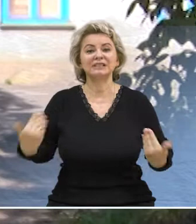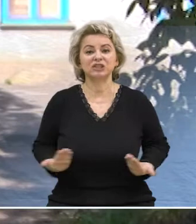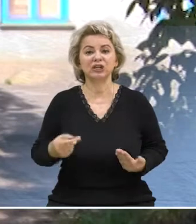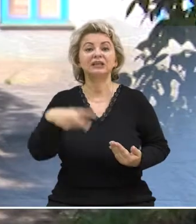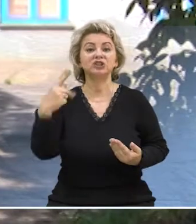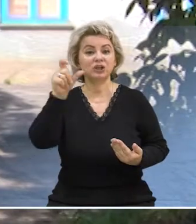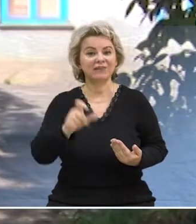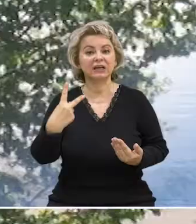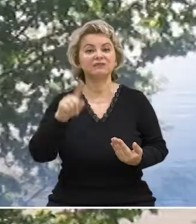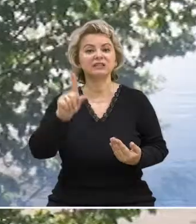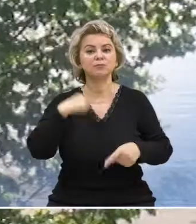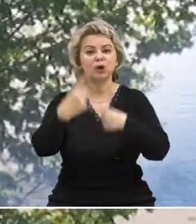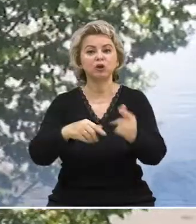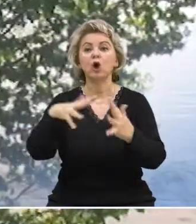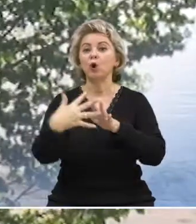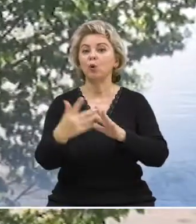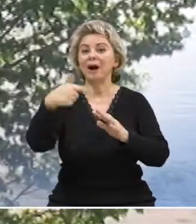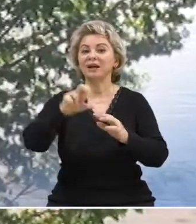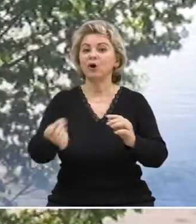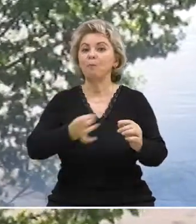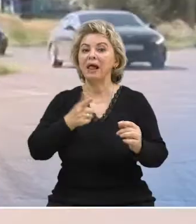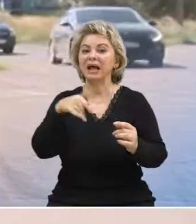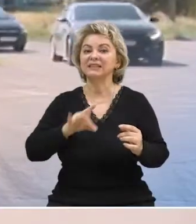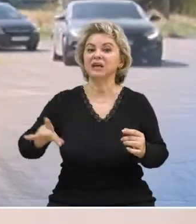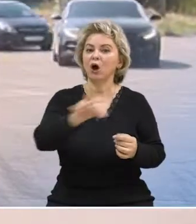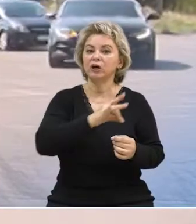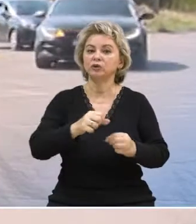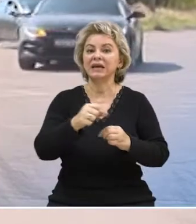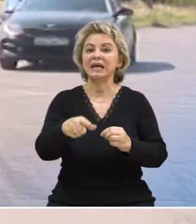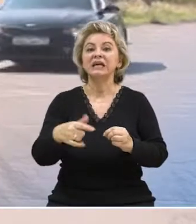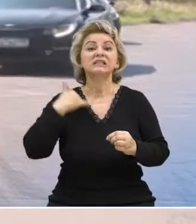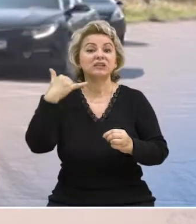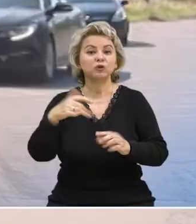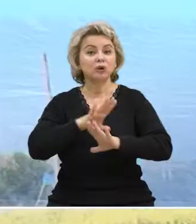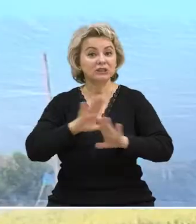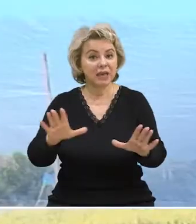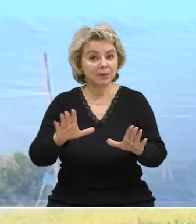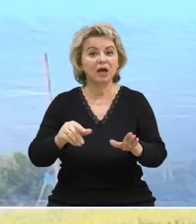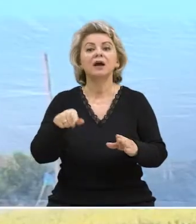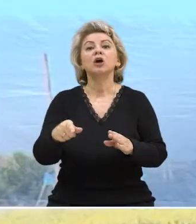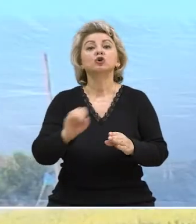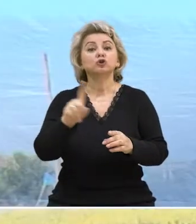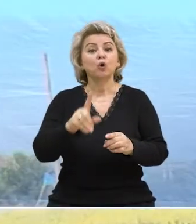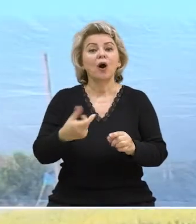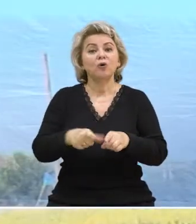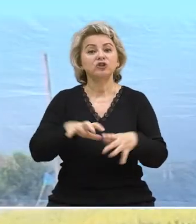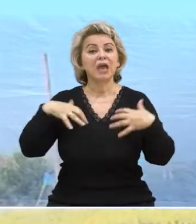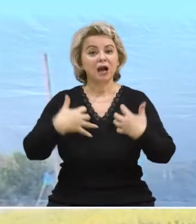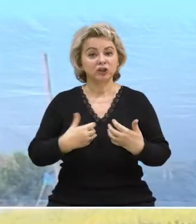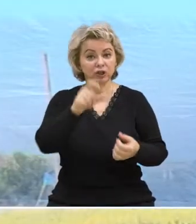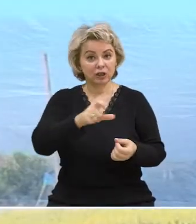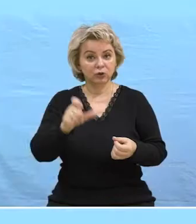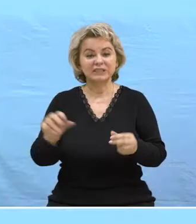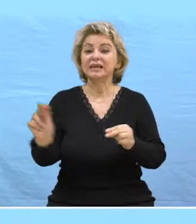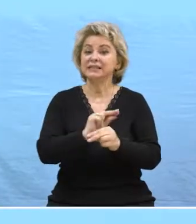жизни человека 21 века. Однако в Хоторе-Богатов Белокалитвинского района сигнал сотовой связи не был постоянно устойчивым, что очень